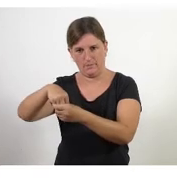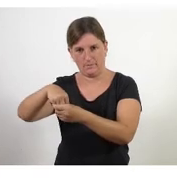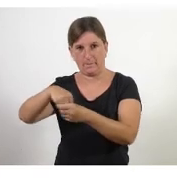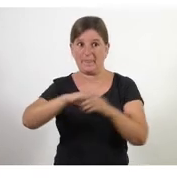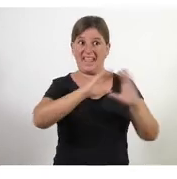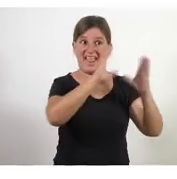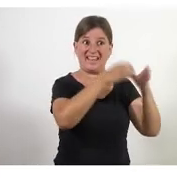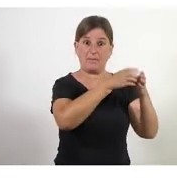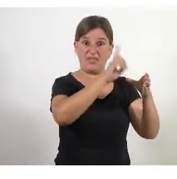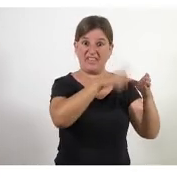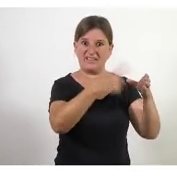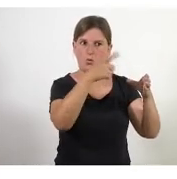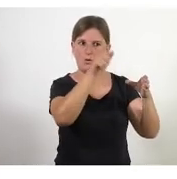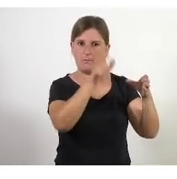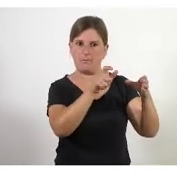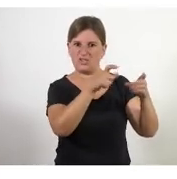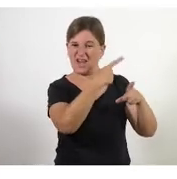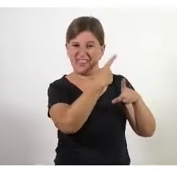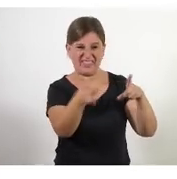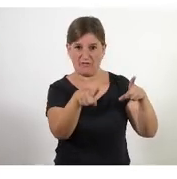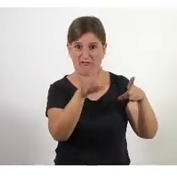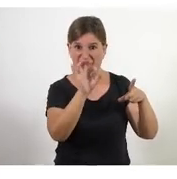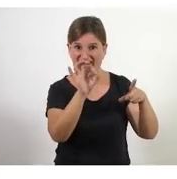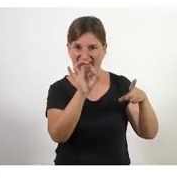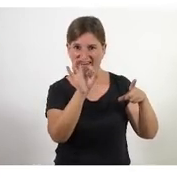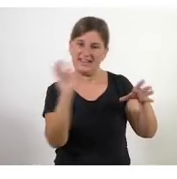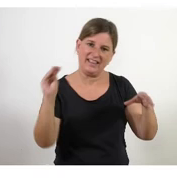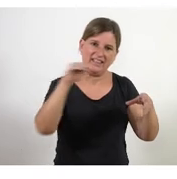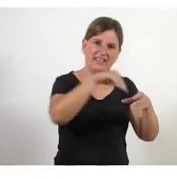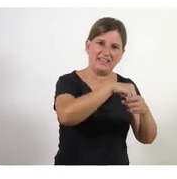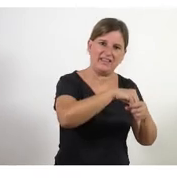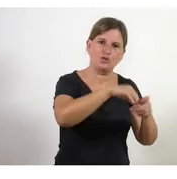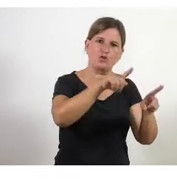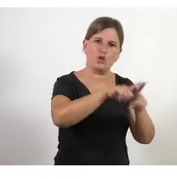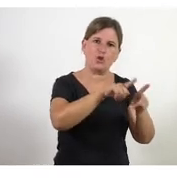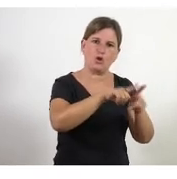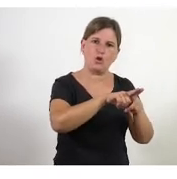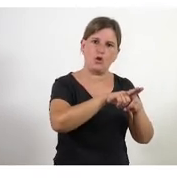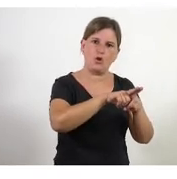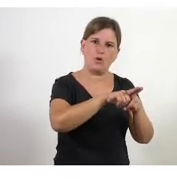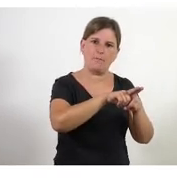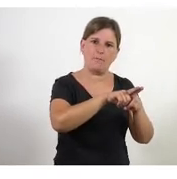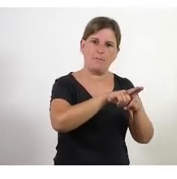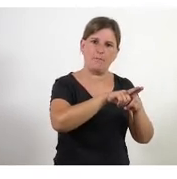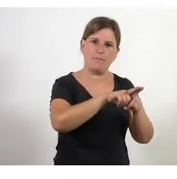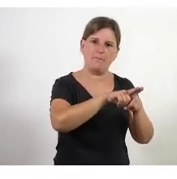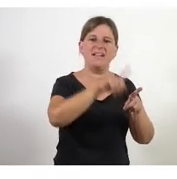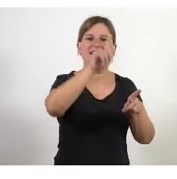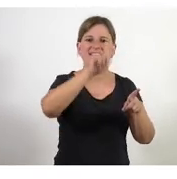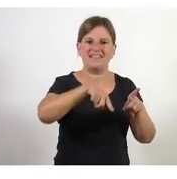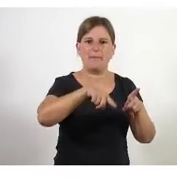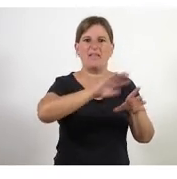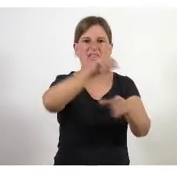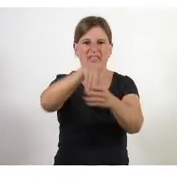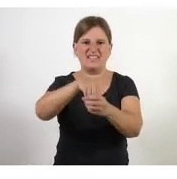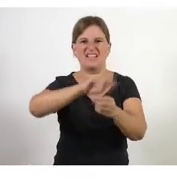'equip directiu té una persona diferent que fa la representació d'equip directiu dins d'aquest